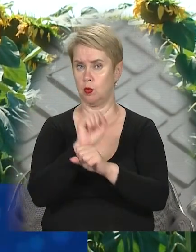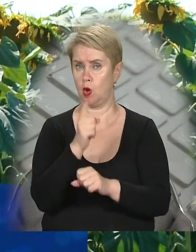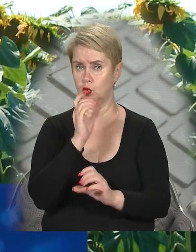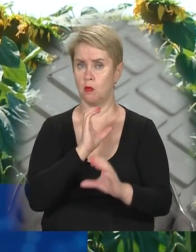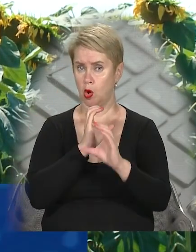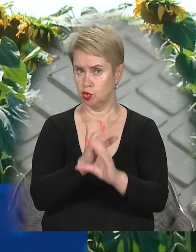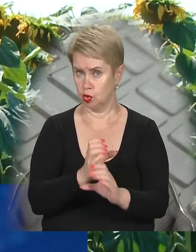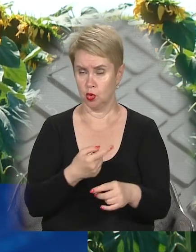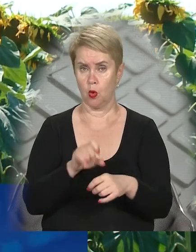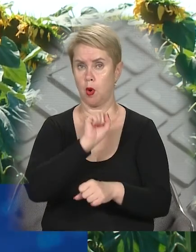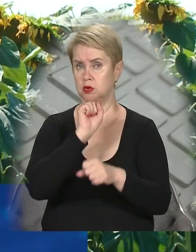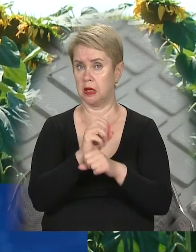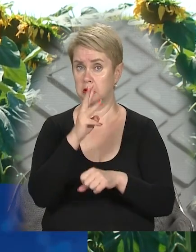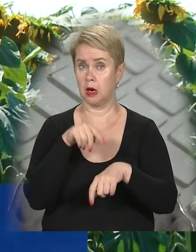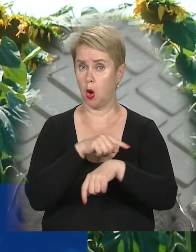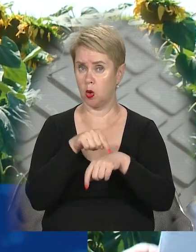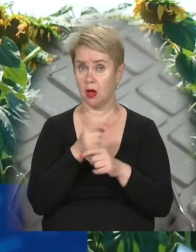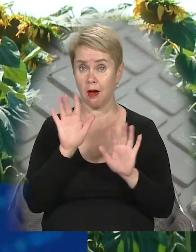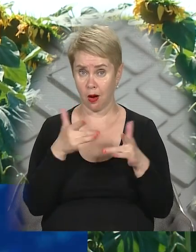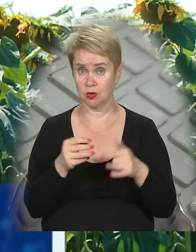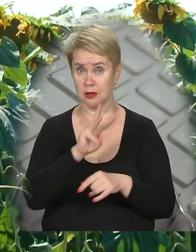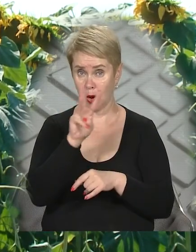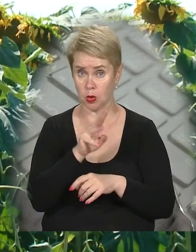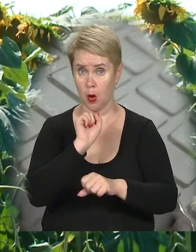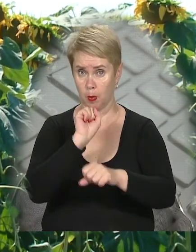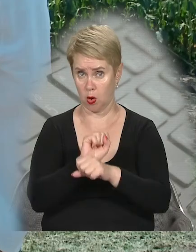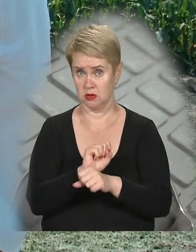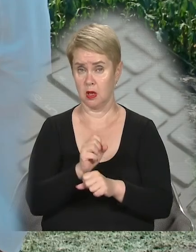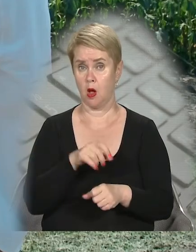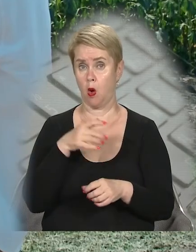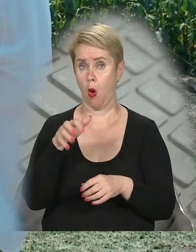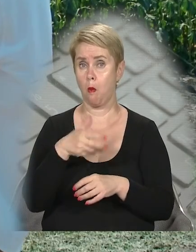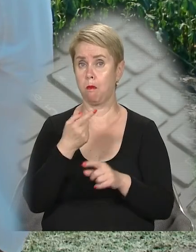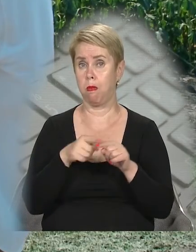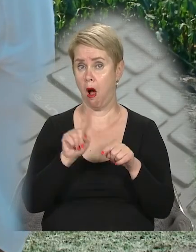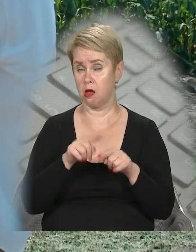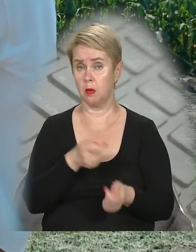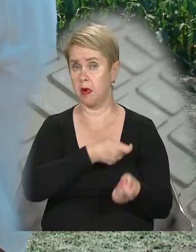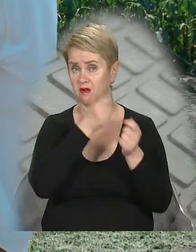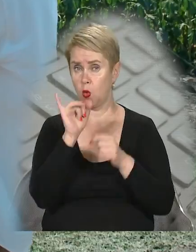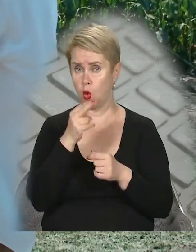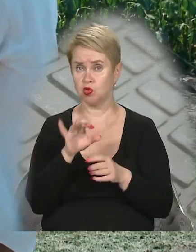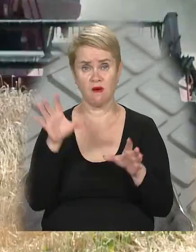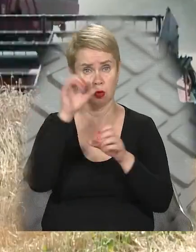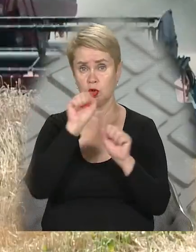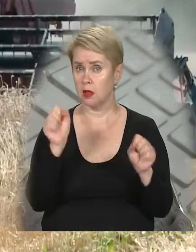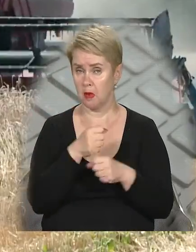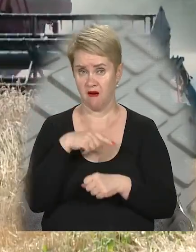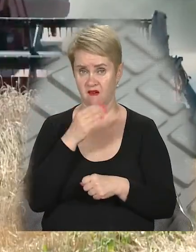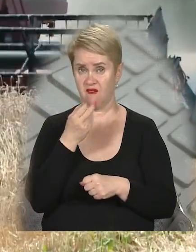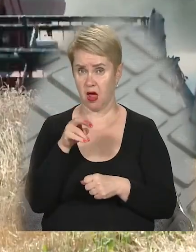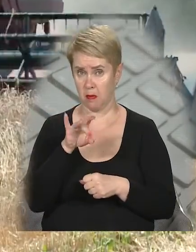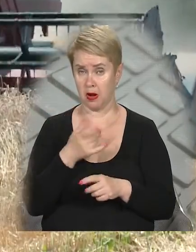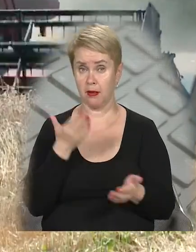машину, значить, простояла три години. Це рахуйте, що три години простояла комбайна. Перевозити врожай вночі неможливо, твердять